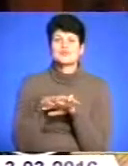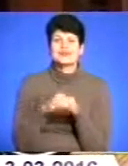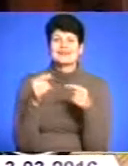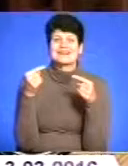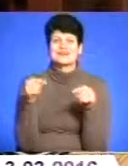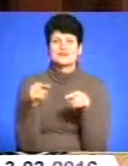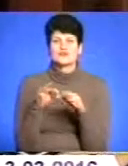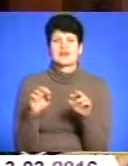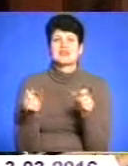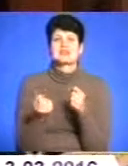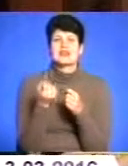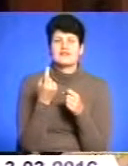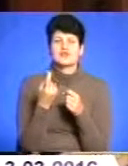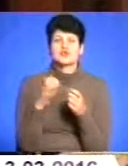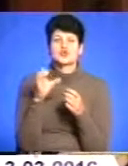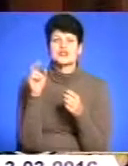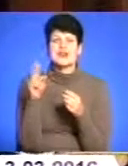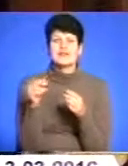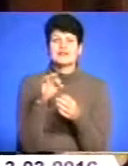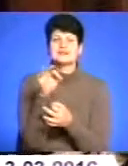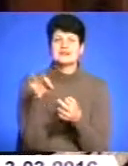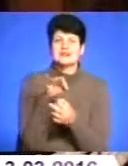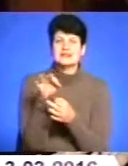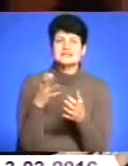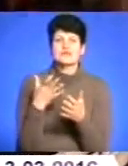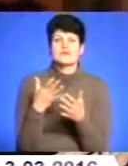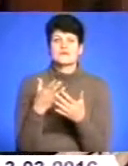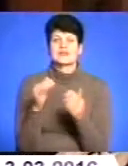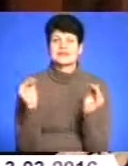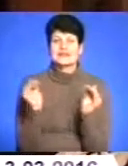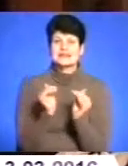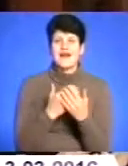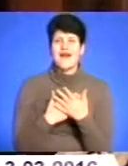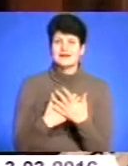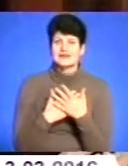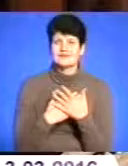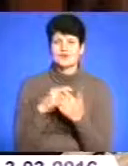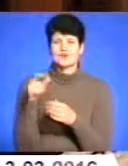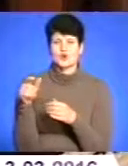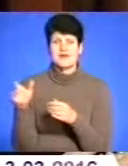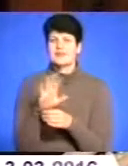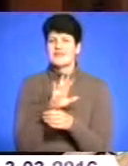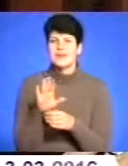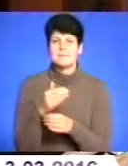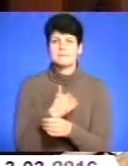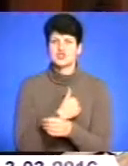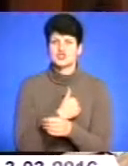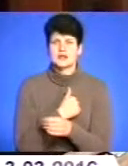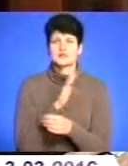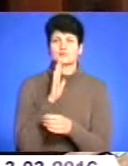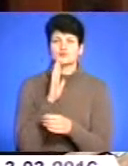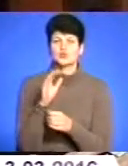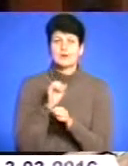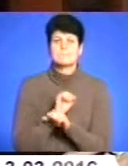соціальне середство, низька медіаграмотність, низька активність громадська, небажання бути